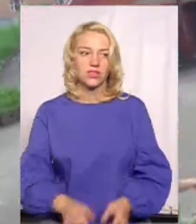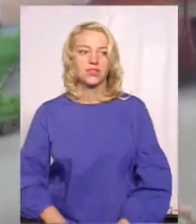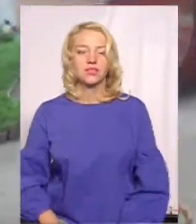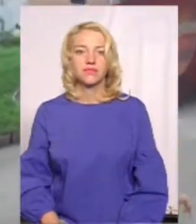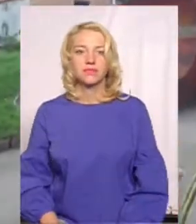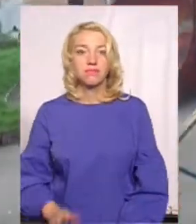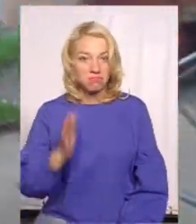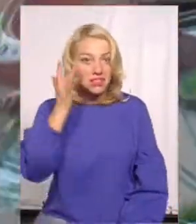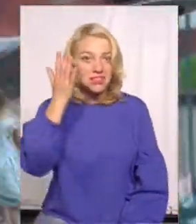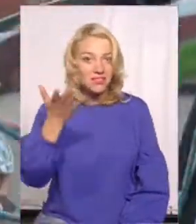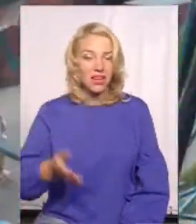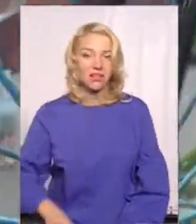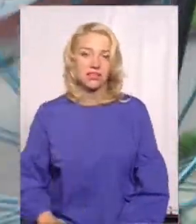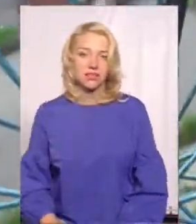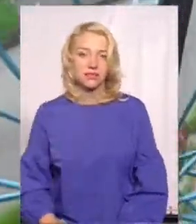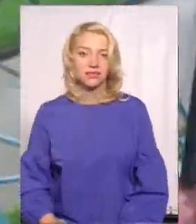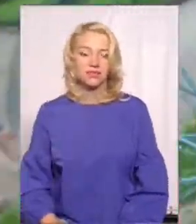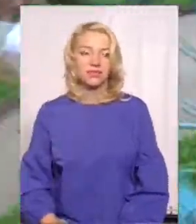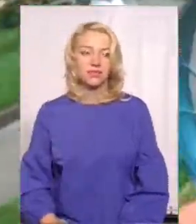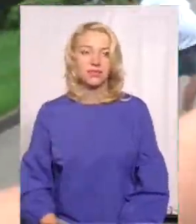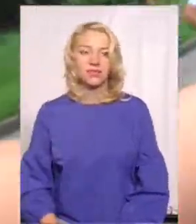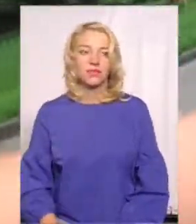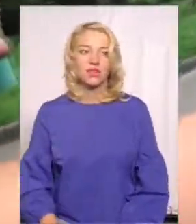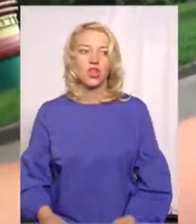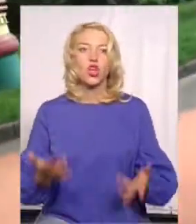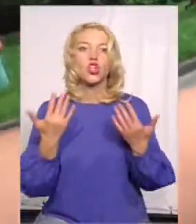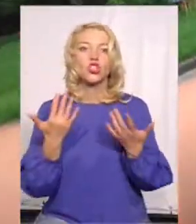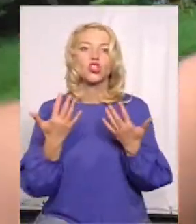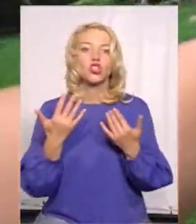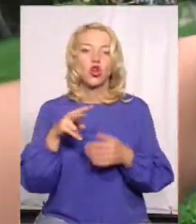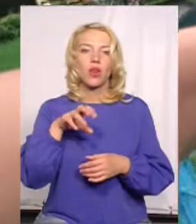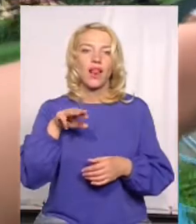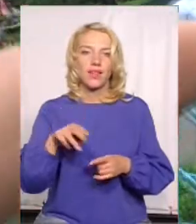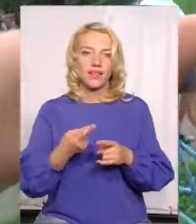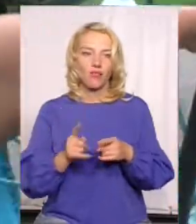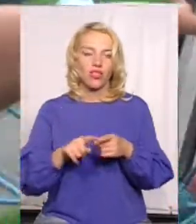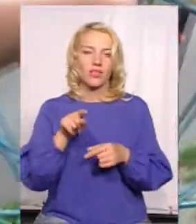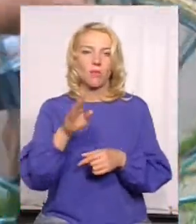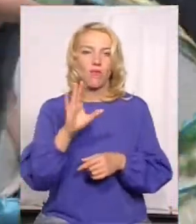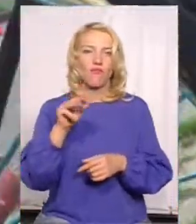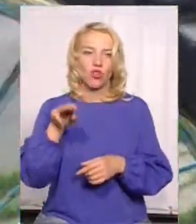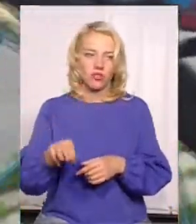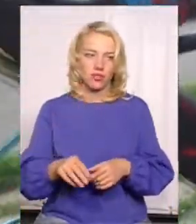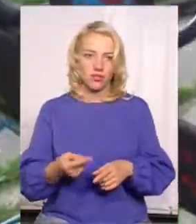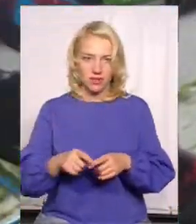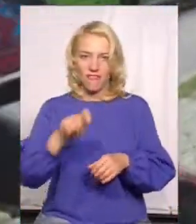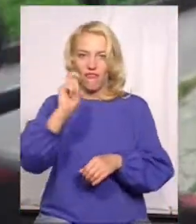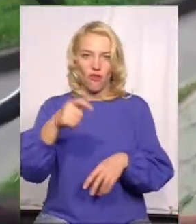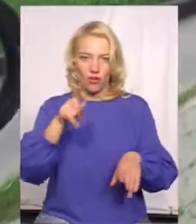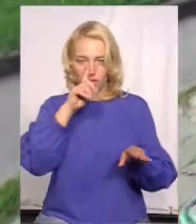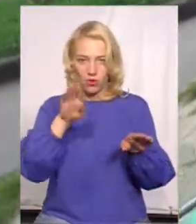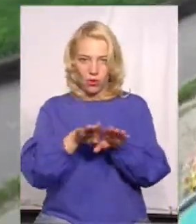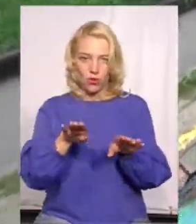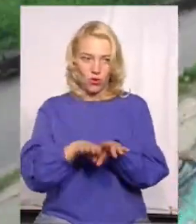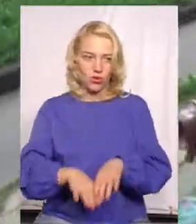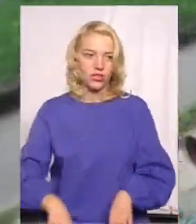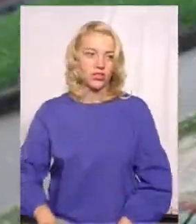Уявляєте? Скільки років ось тьому. Це з війни, з першої світової. Це просто нереально.